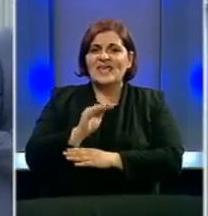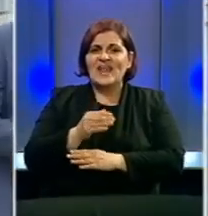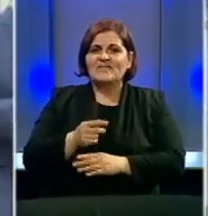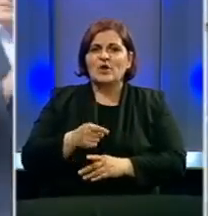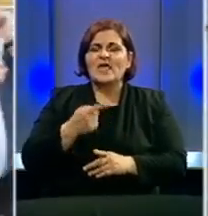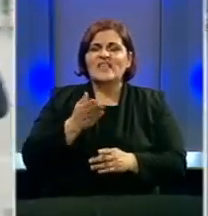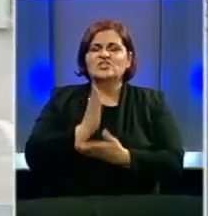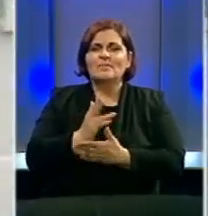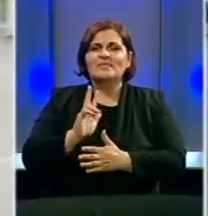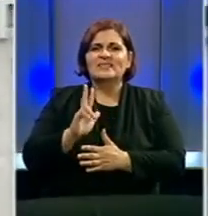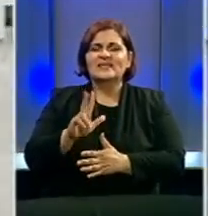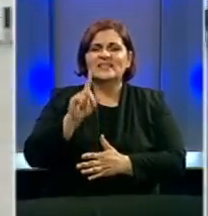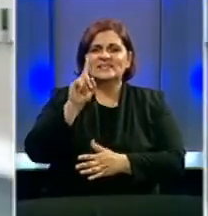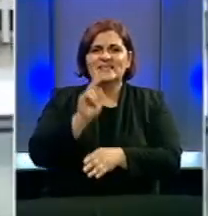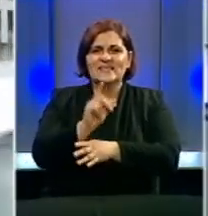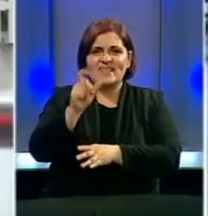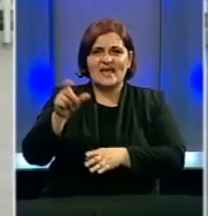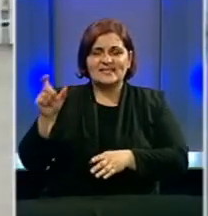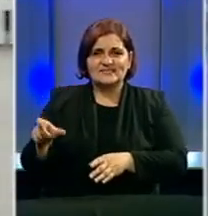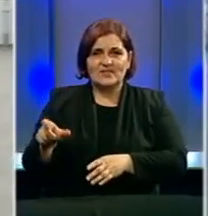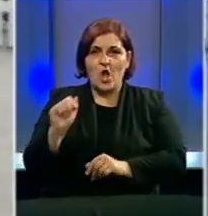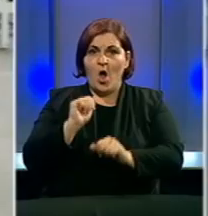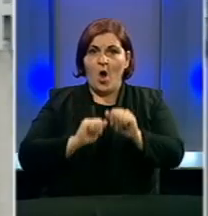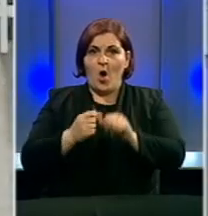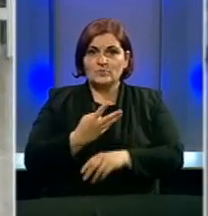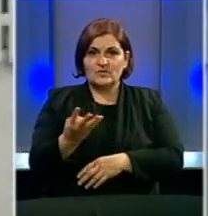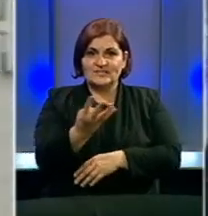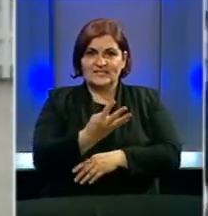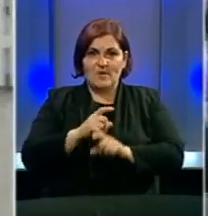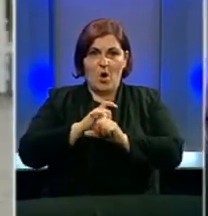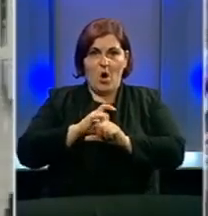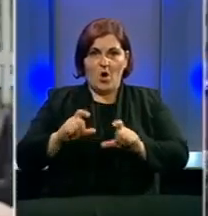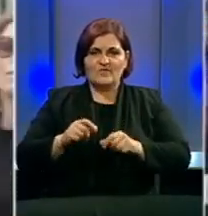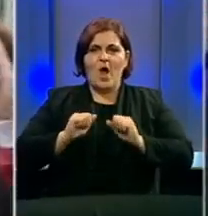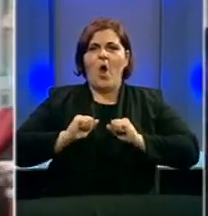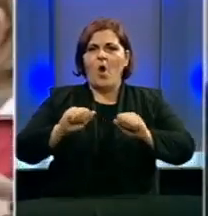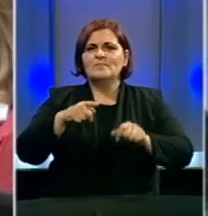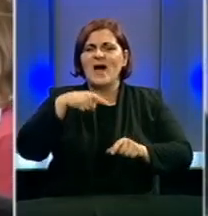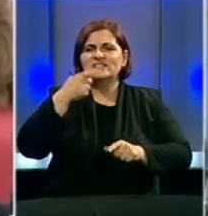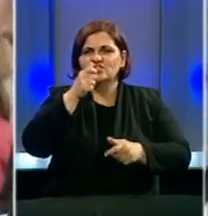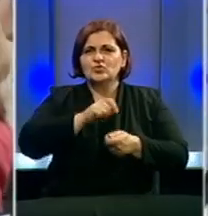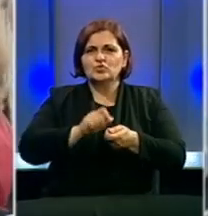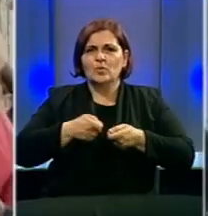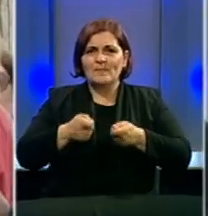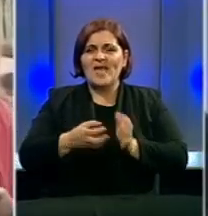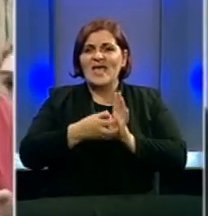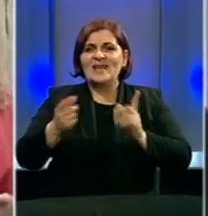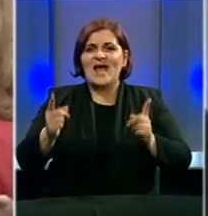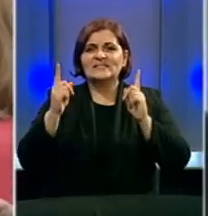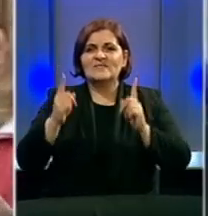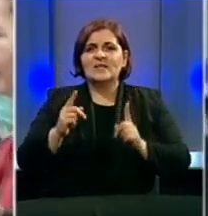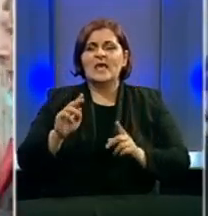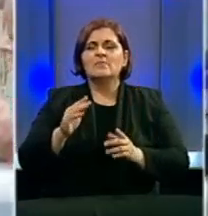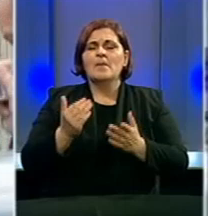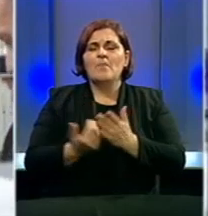najavljaju izvođenje 31. svjedoka. Odrvana četvorice optuženih odbacila je navode iz optužnice. Nastavak suđenja